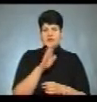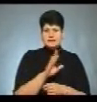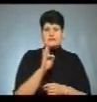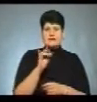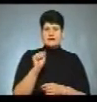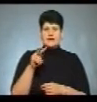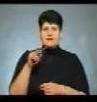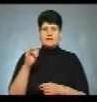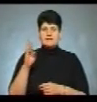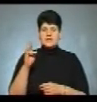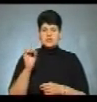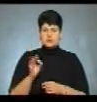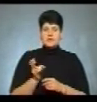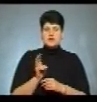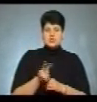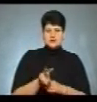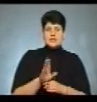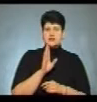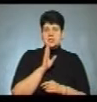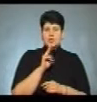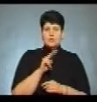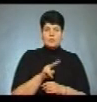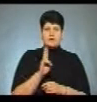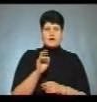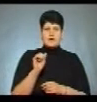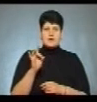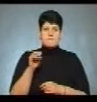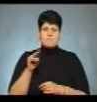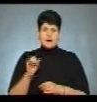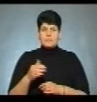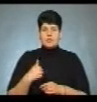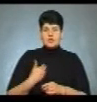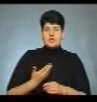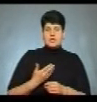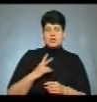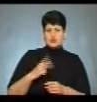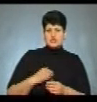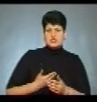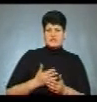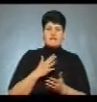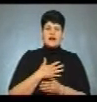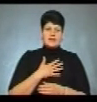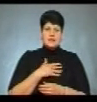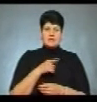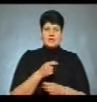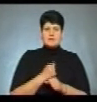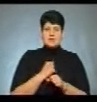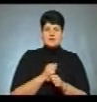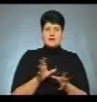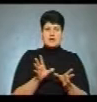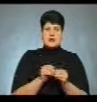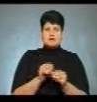За 5 хвилин до початку прийшла тернополянка Любов Карпик. Моя дочка жила в Канаді, вона працювала разом з